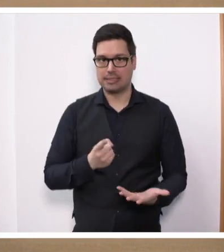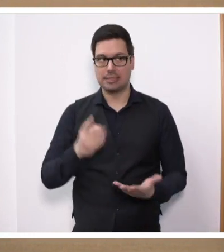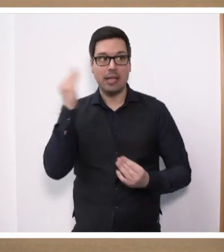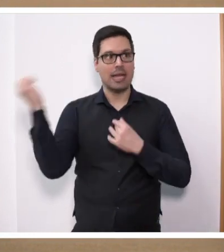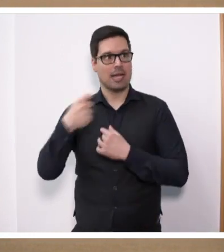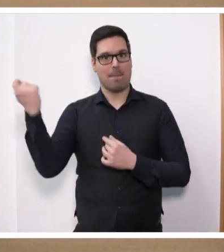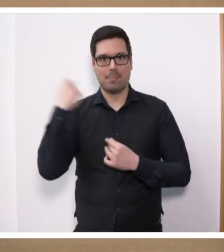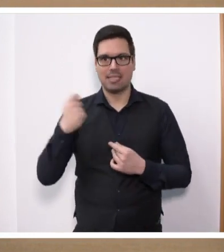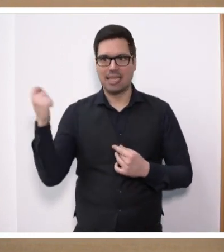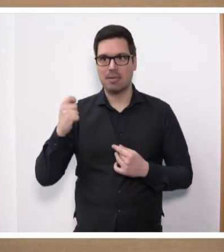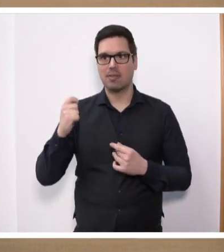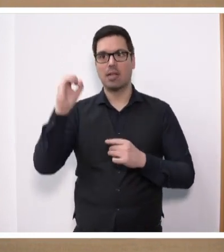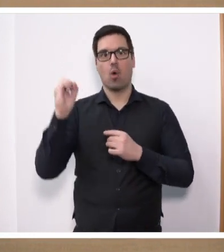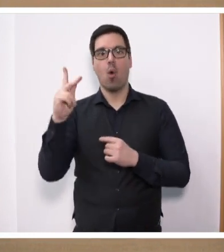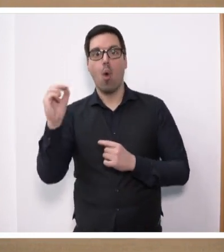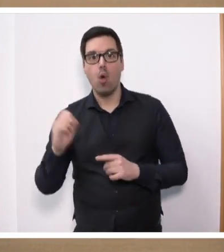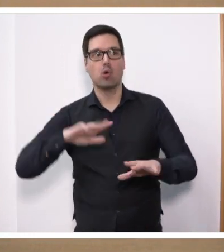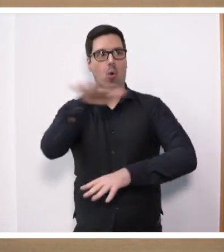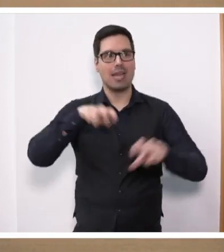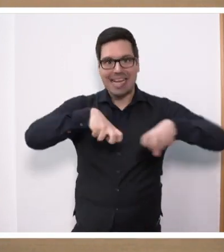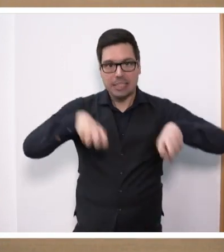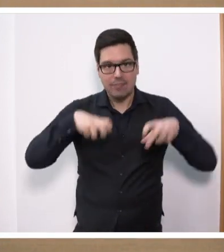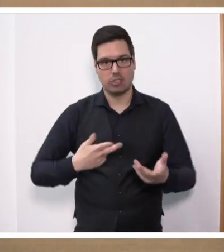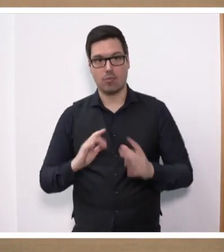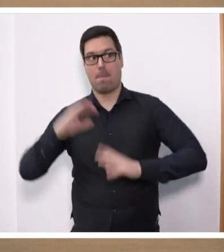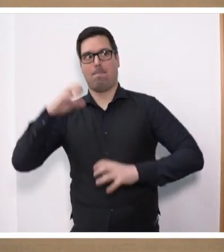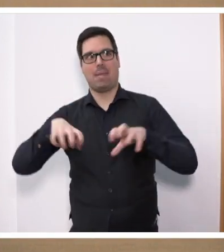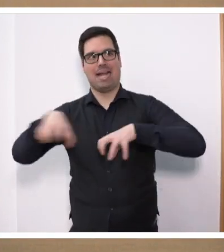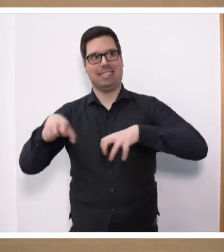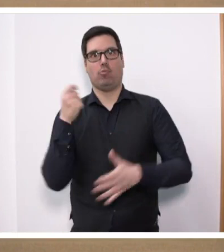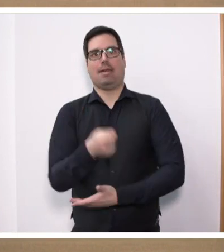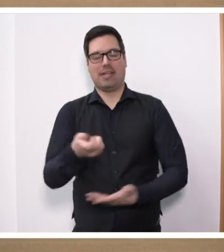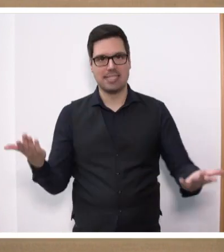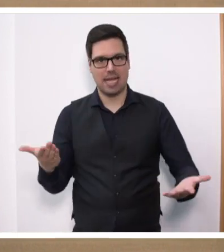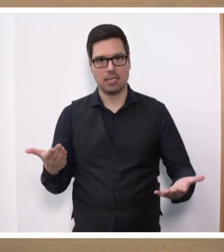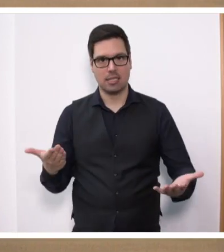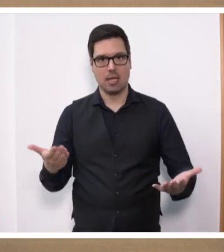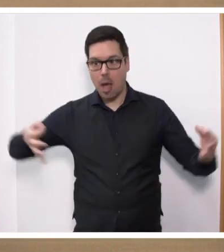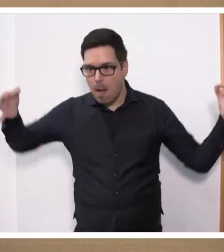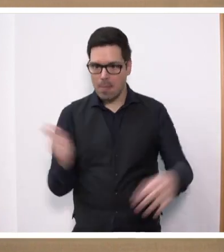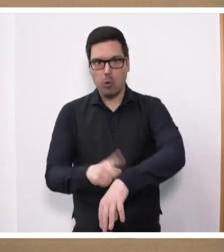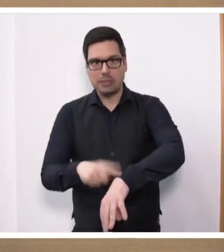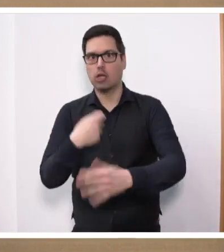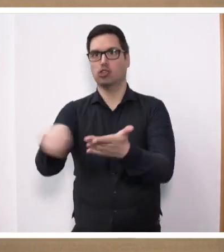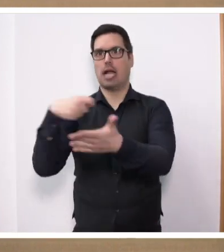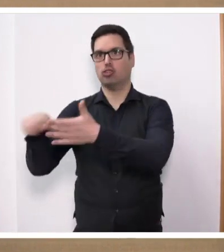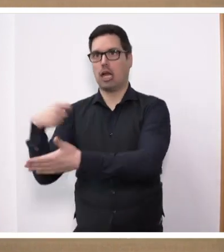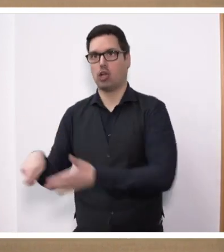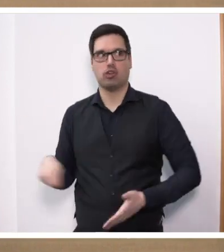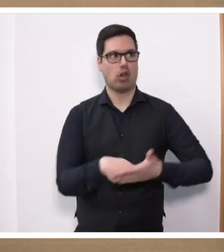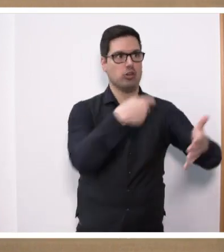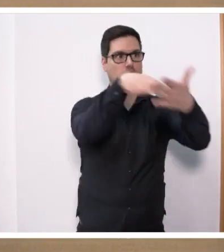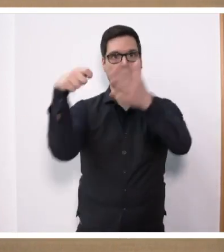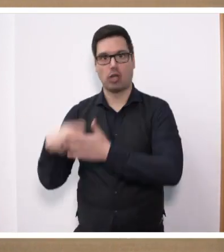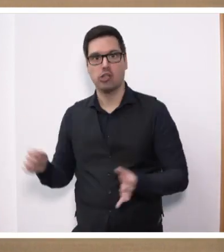ihre Betriebe, wenn sie in ökologische Landwirtschaft und wenn sie in mehr Tierwohl investieren wollen? Während Sie sich und während sich die Rote Ampel in